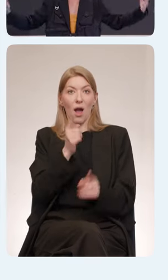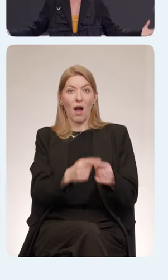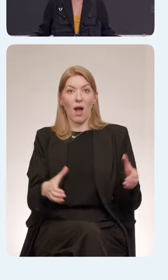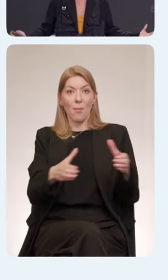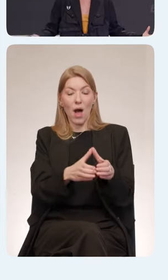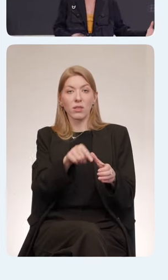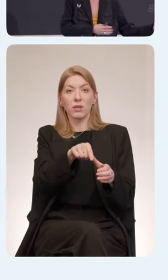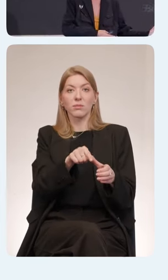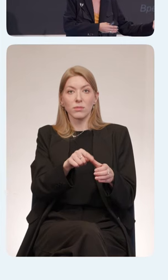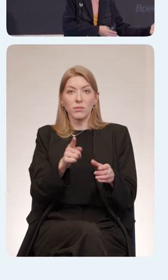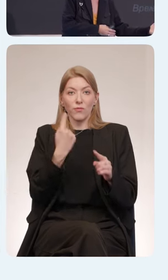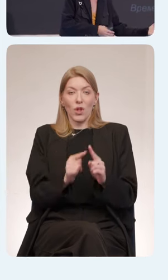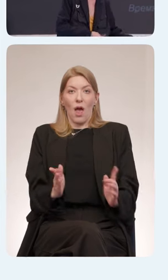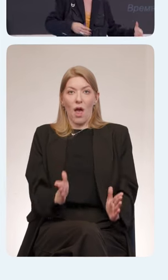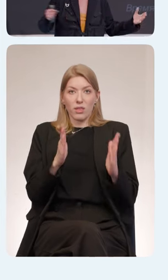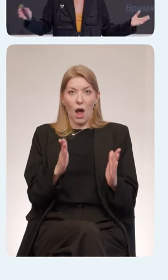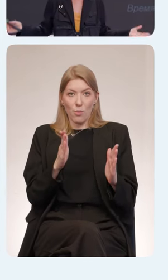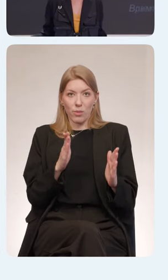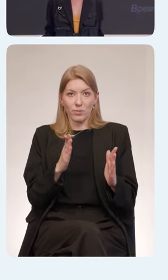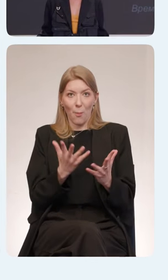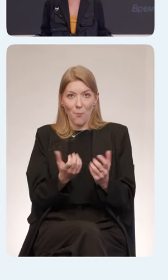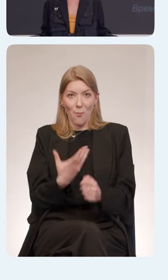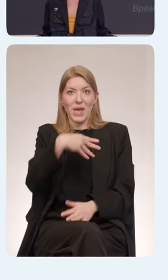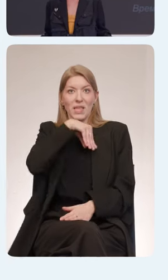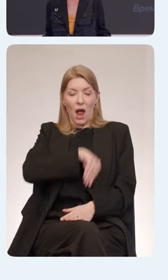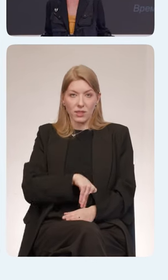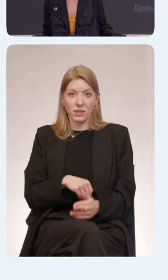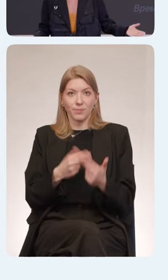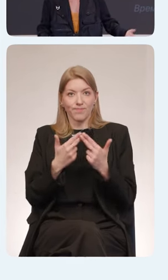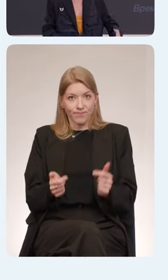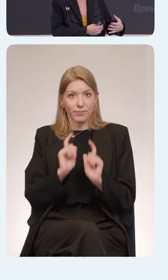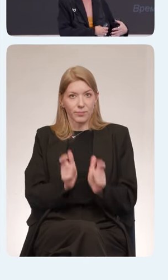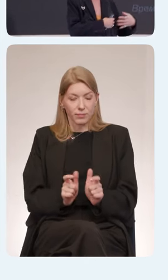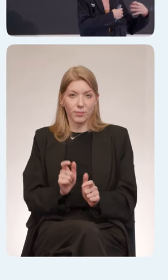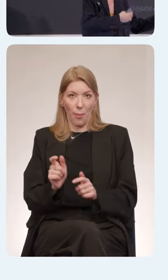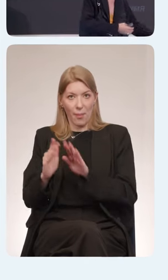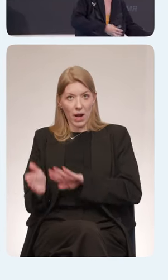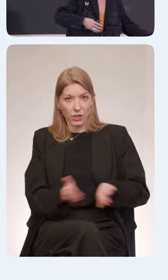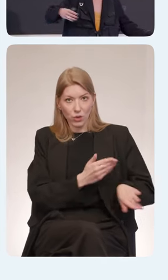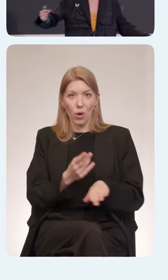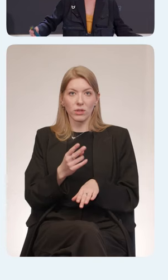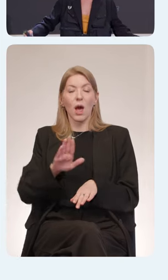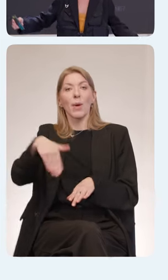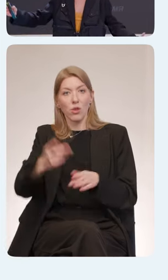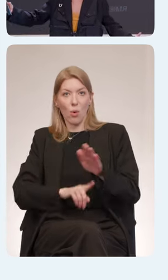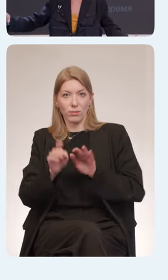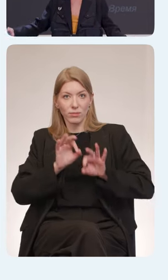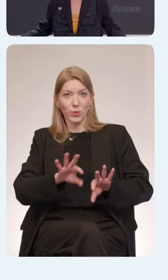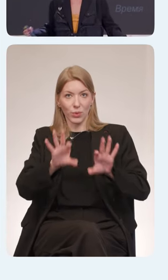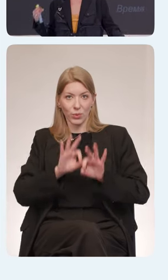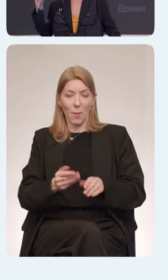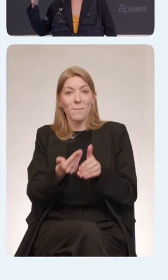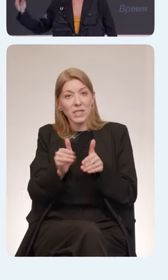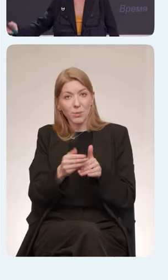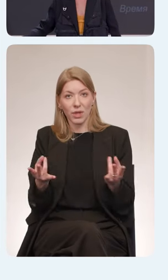дайте им прожить то, что, да, стандарты поменялись. Мир меняется, ребята, извините. Надо делать это вот так, это правильно. Мы будем